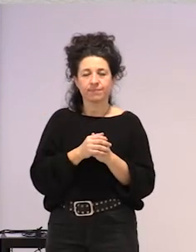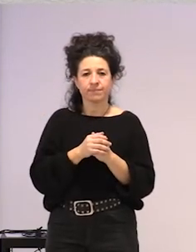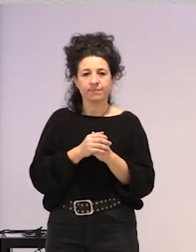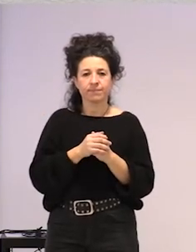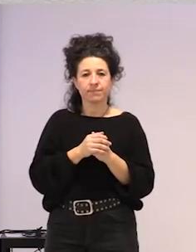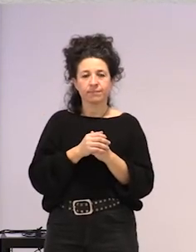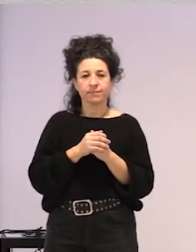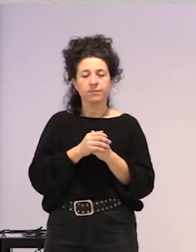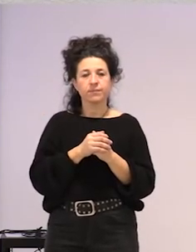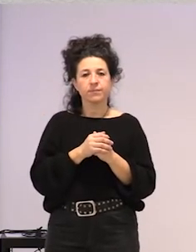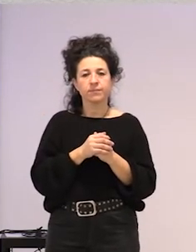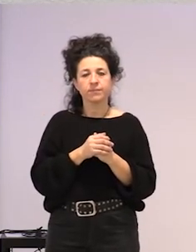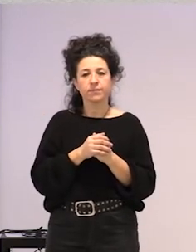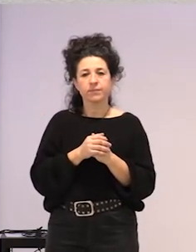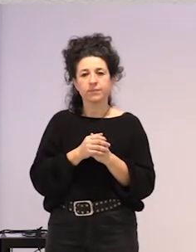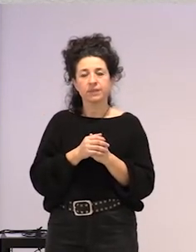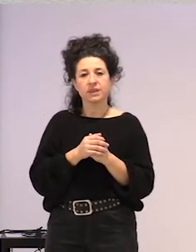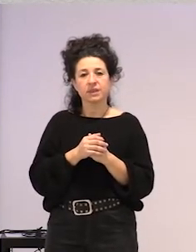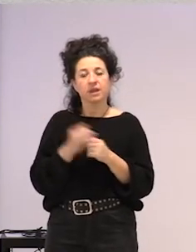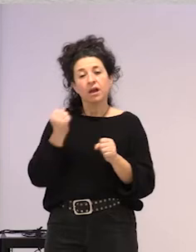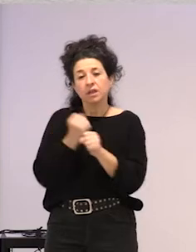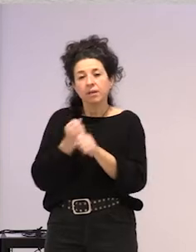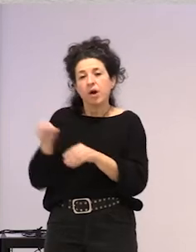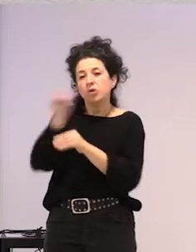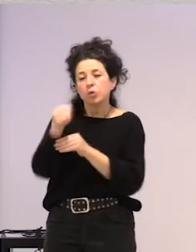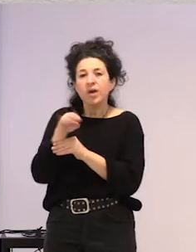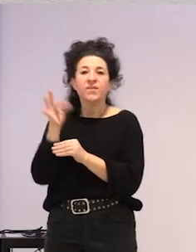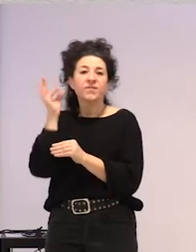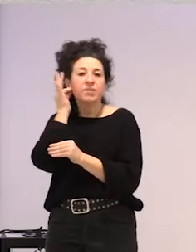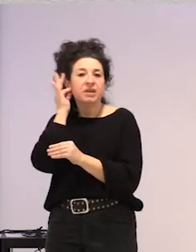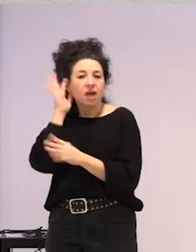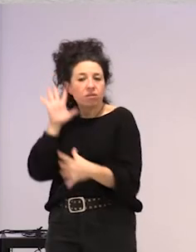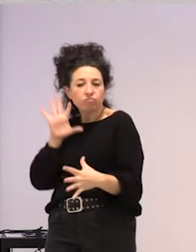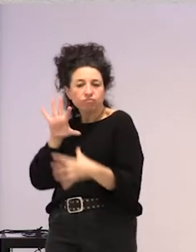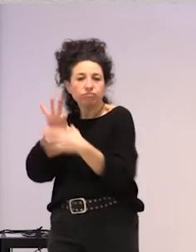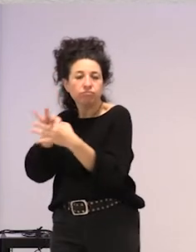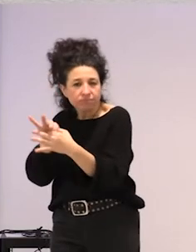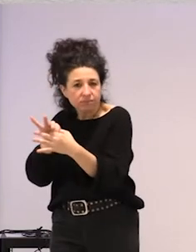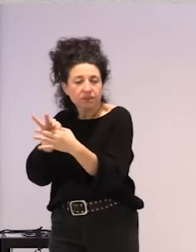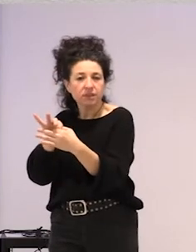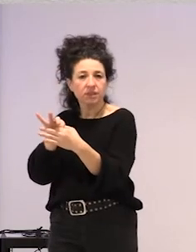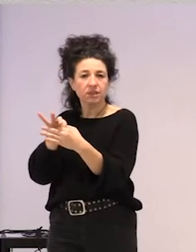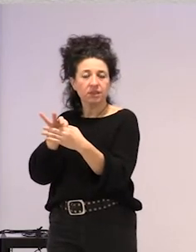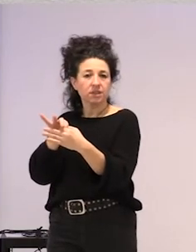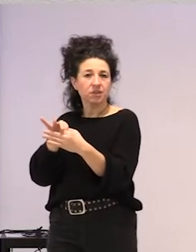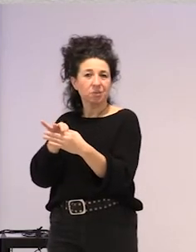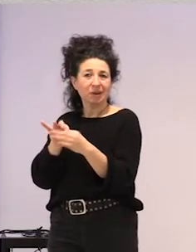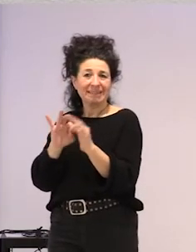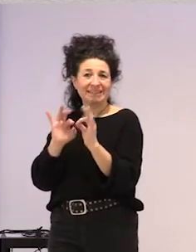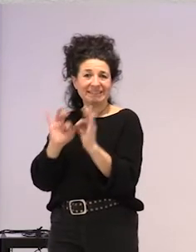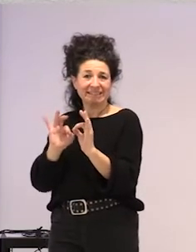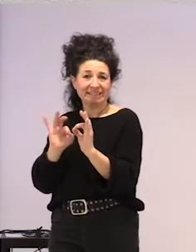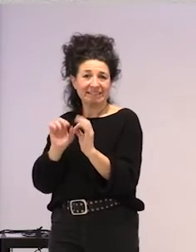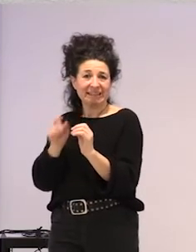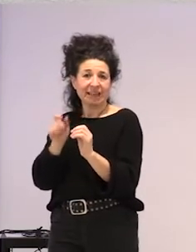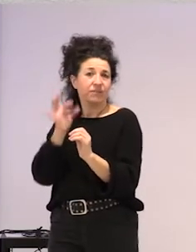nola, zaintza lanak, feminitateari osolotuta agon diren, eta oso, ba, feminizatuak dauden lanak diren, horrek